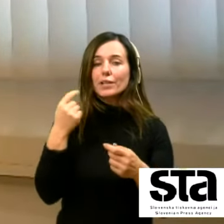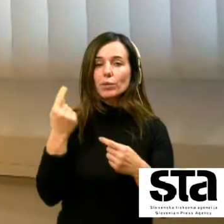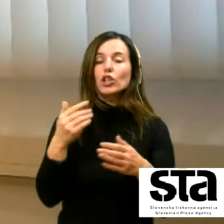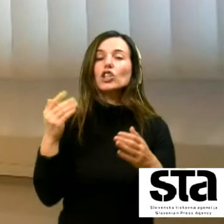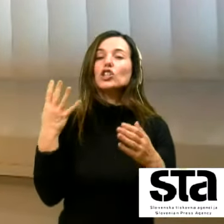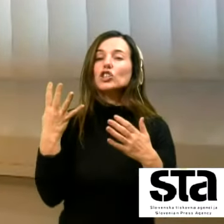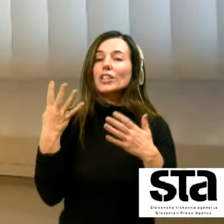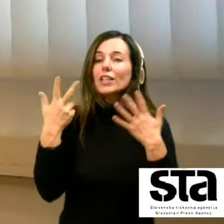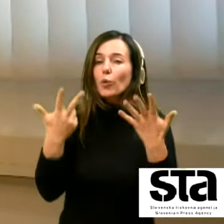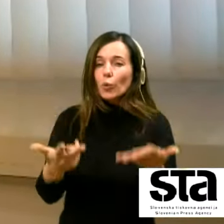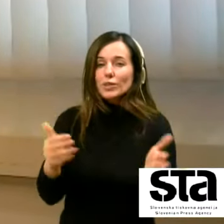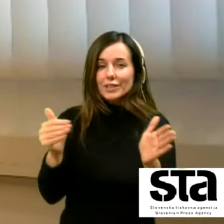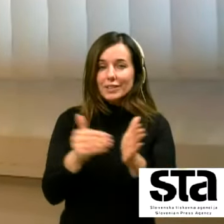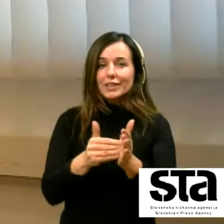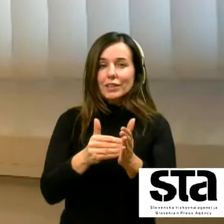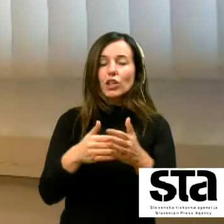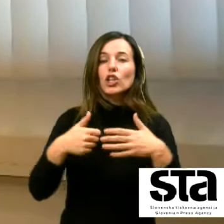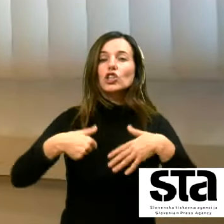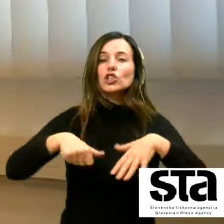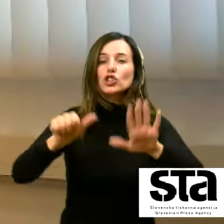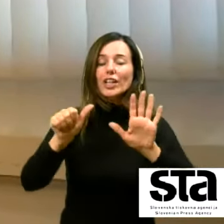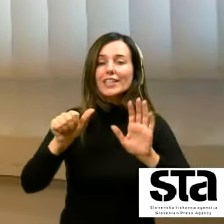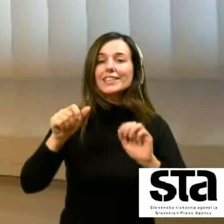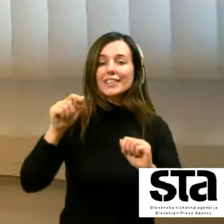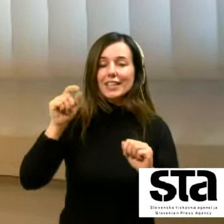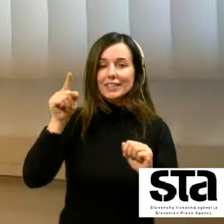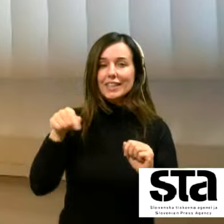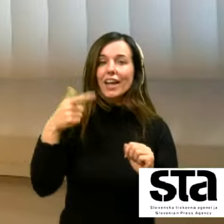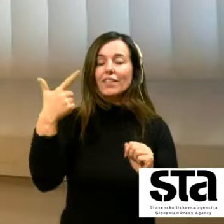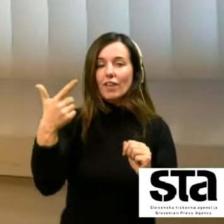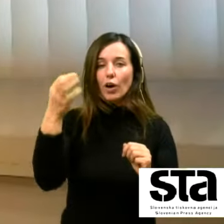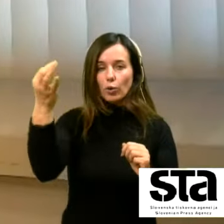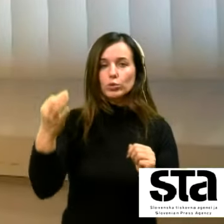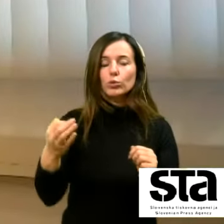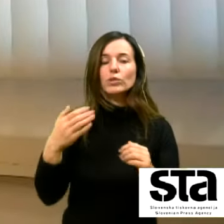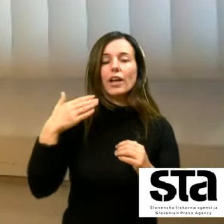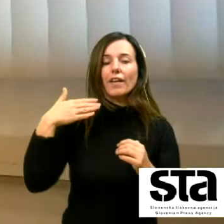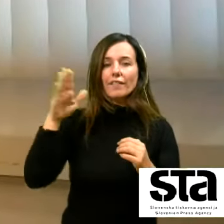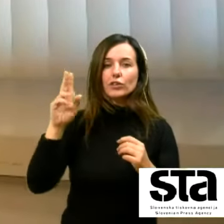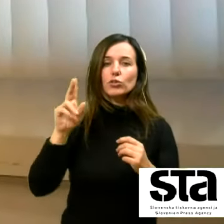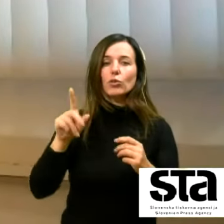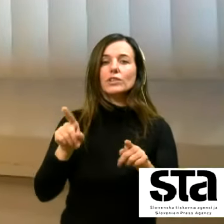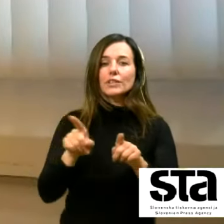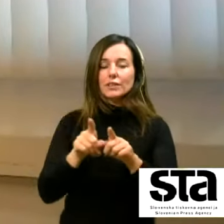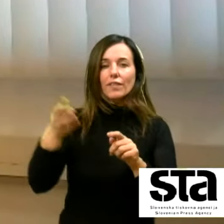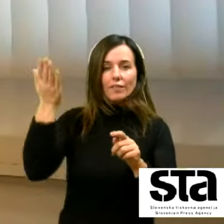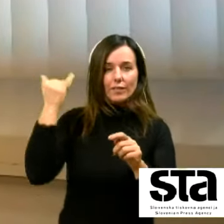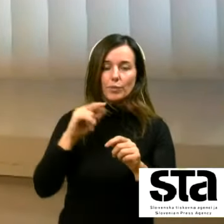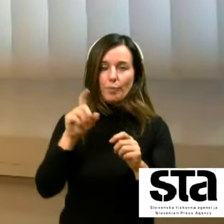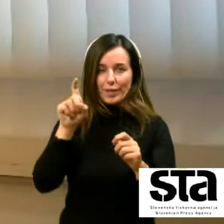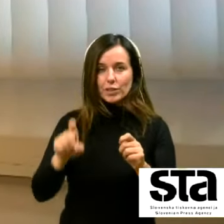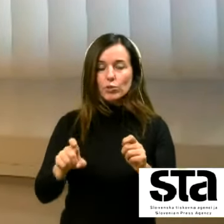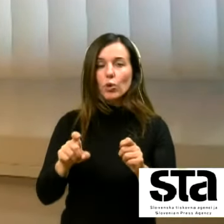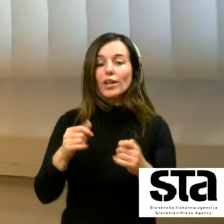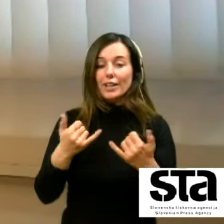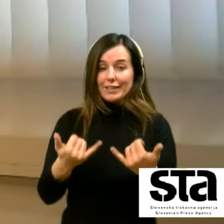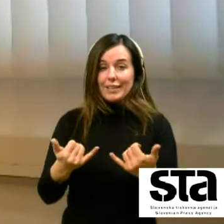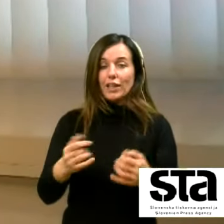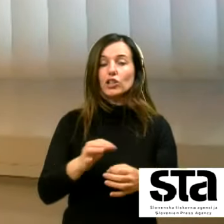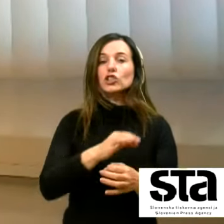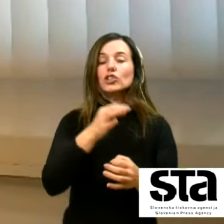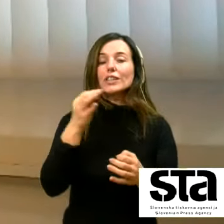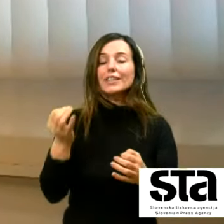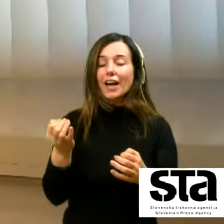tisot in še nekaj vseb to je 16,2 odstotka več kot tisem mesecu leta 2019 na današnji dan je ta